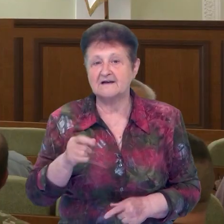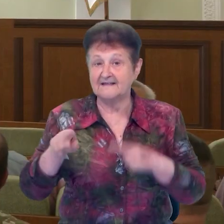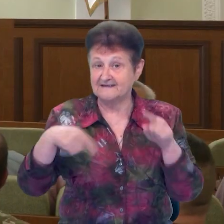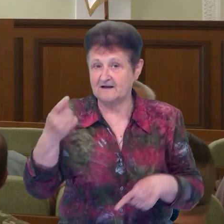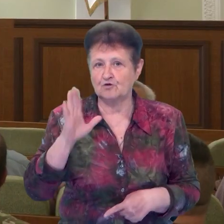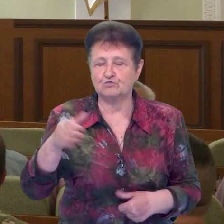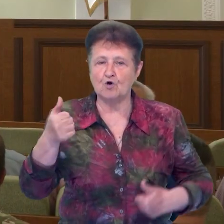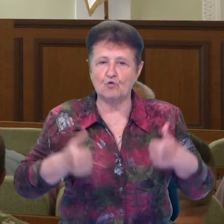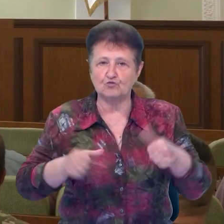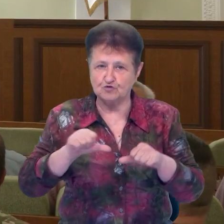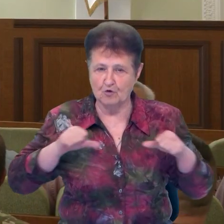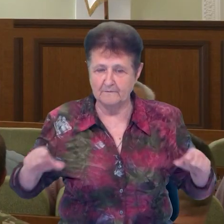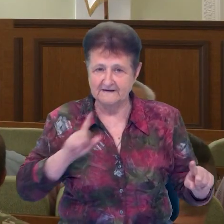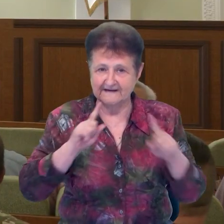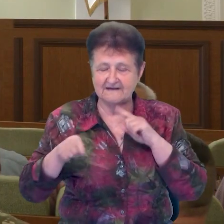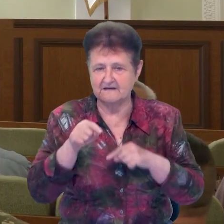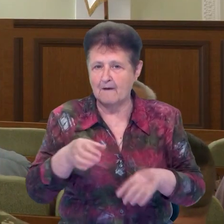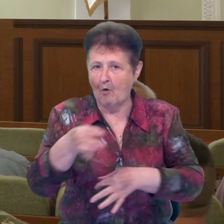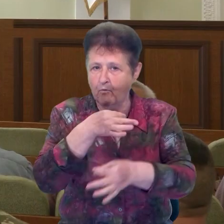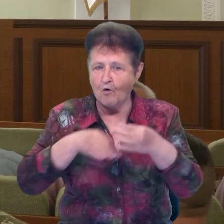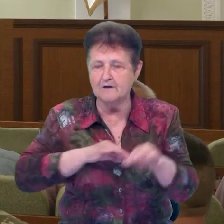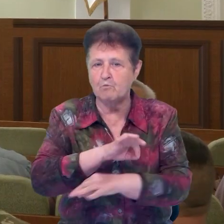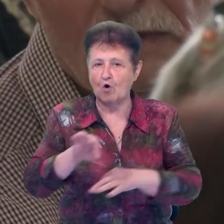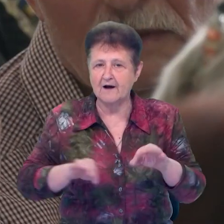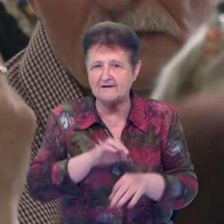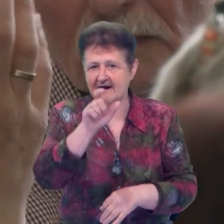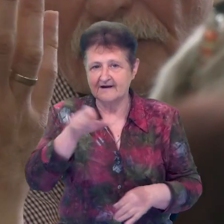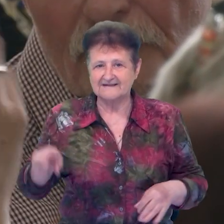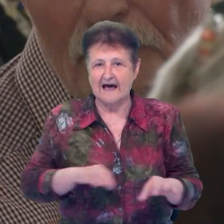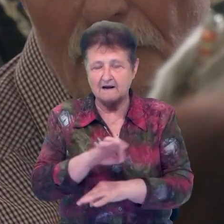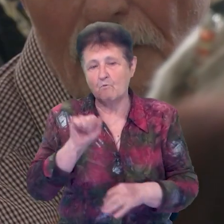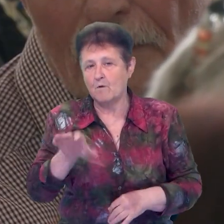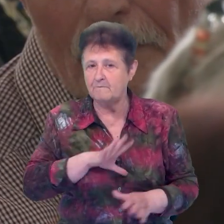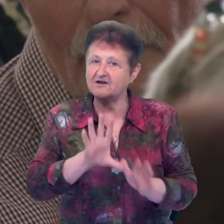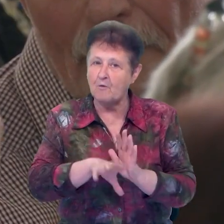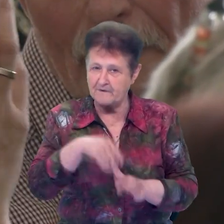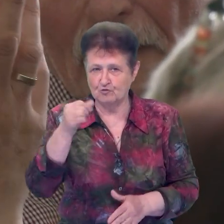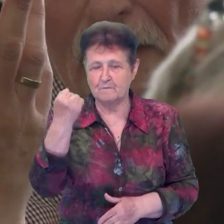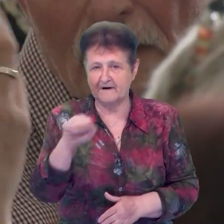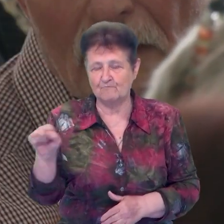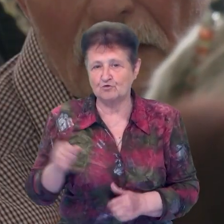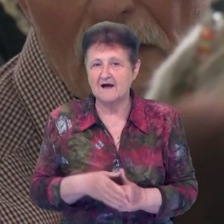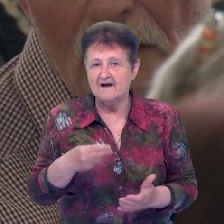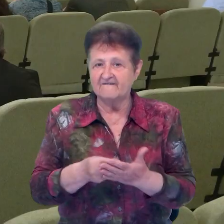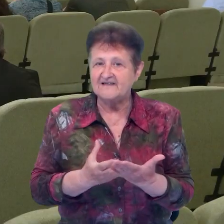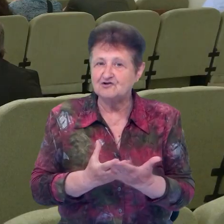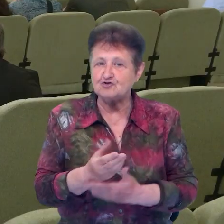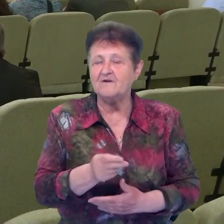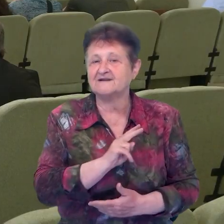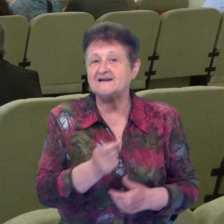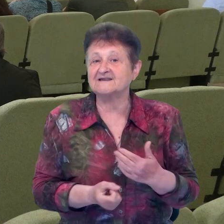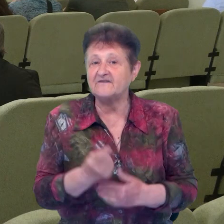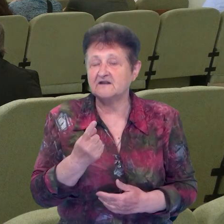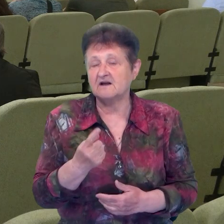засідання конкурсної комісії. Там вони детально обговорять проєкти з архітекторами і, можливо, оберуть переможця. Звідки фінансуватиметься втілення